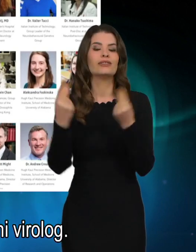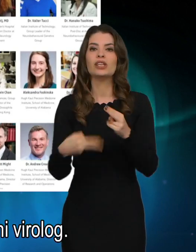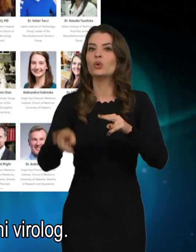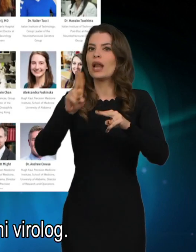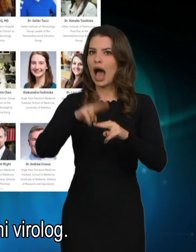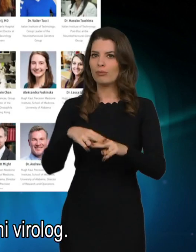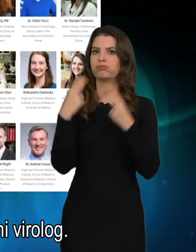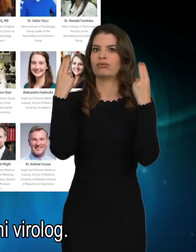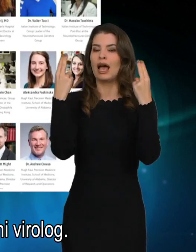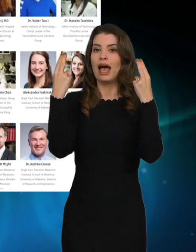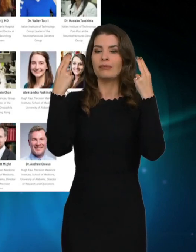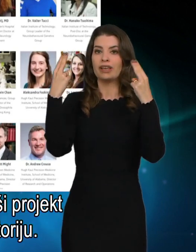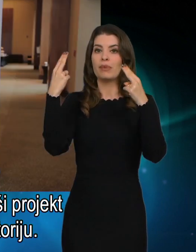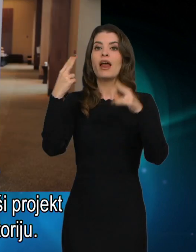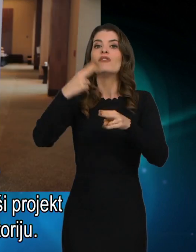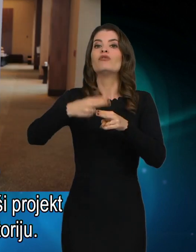svetovni virolog.